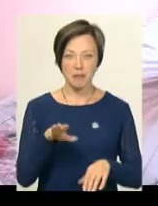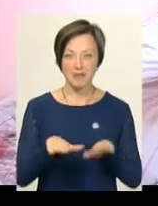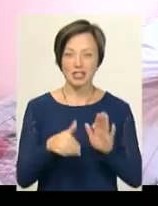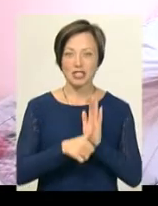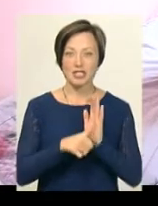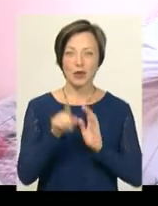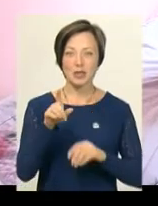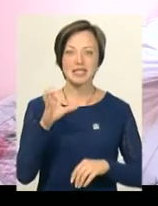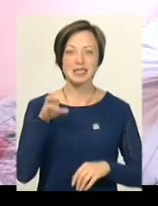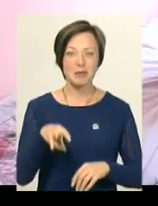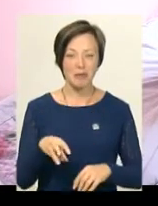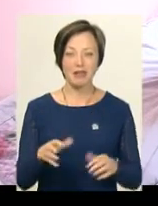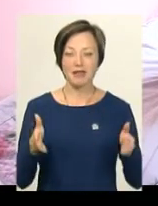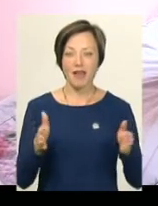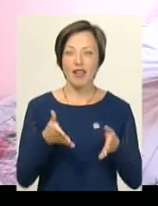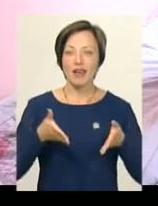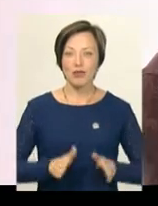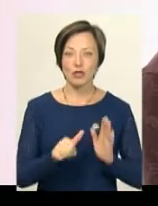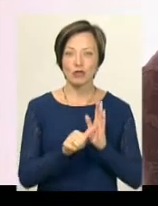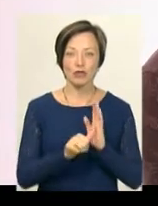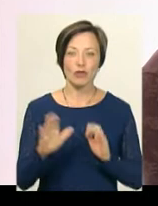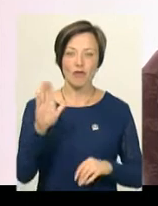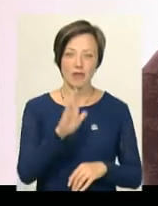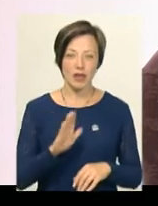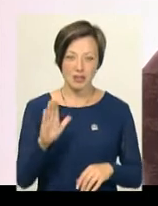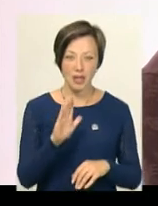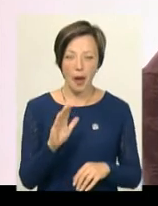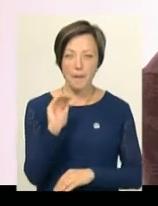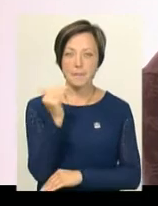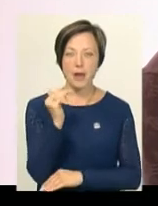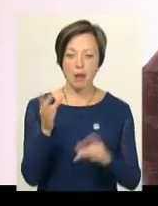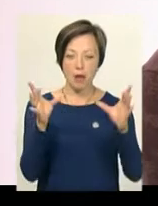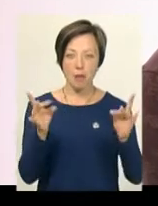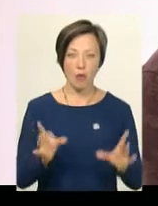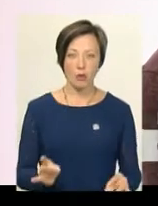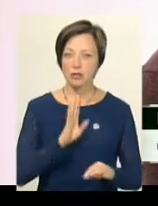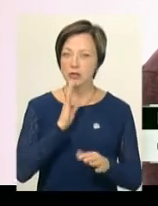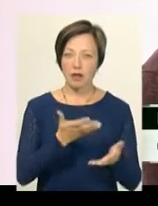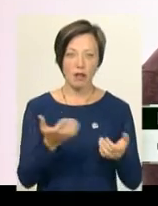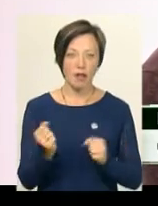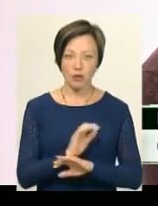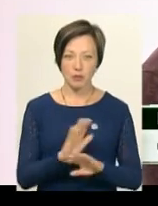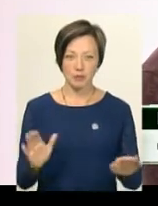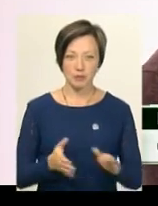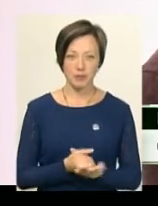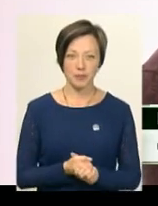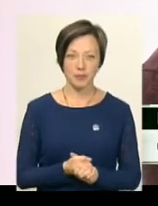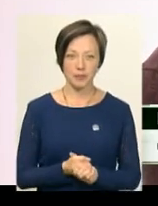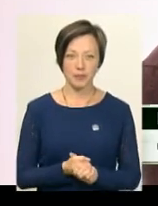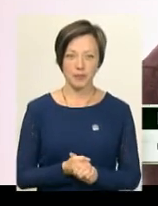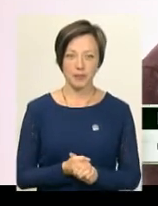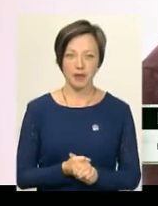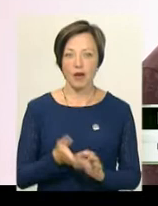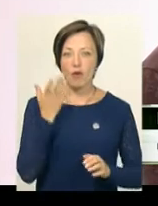ростом 61 сантиметр народила 6 вересня. Бебі-бокс жінка не отримала. Коли вийдуть, я не думаю, що воно вже буде